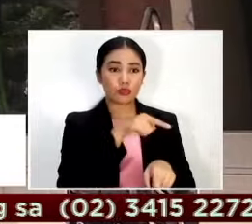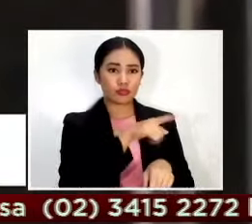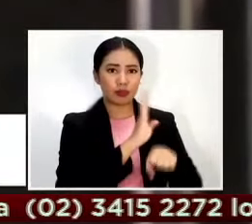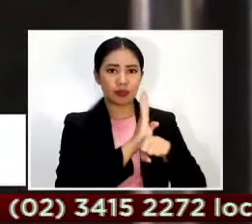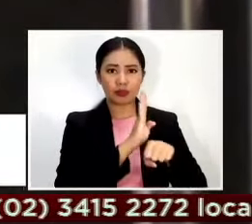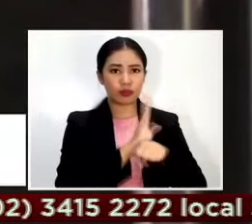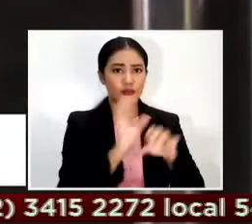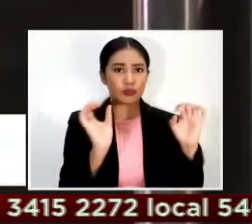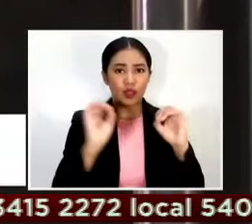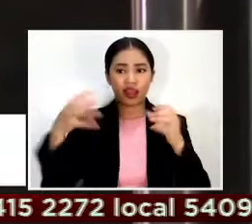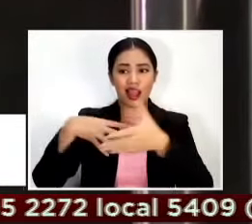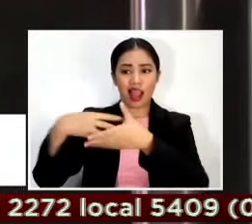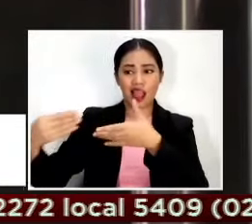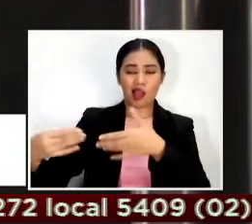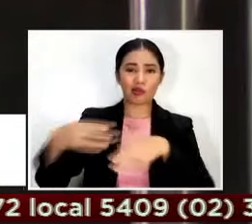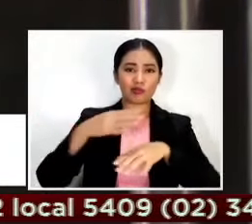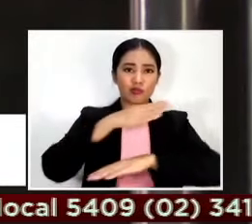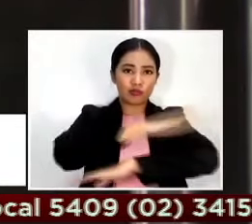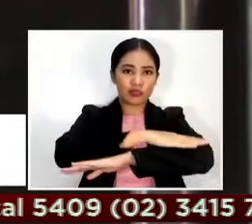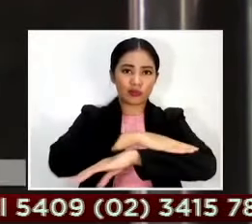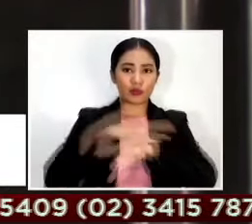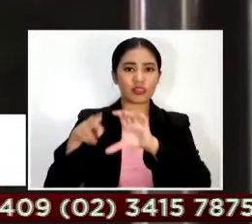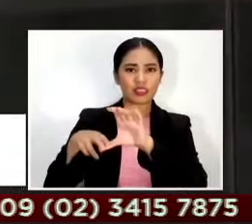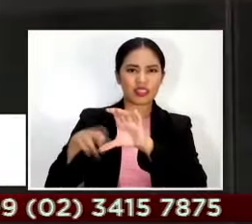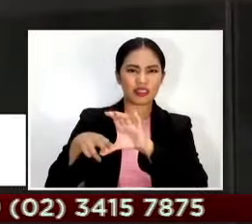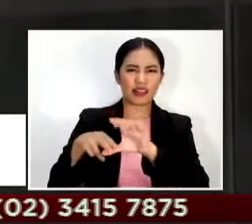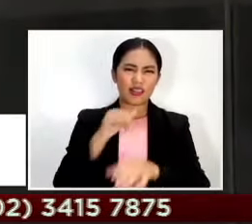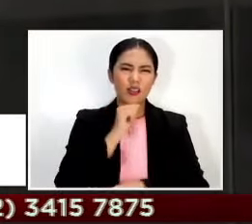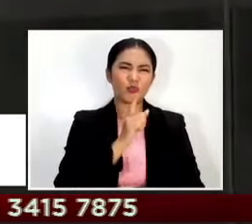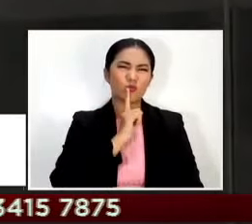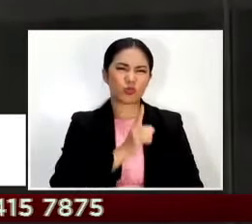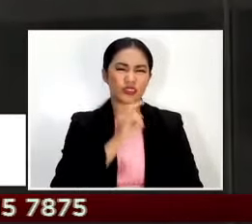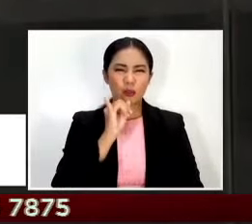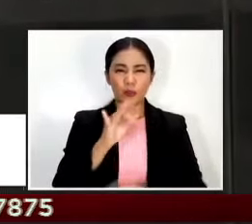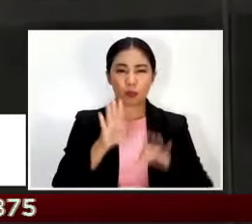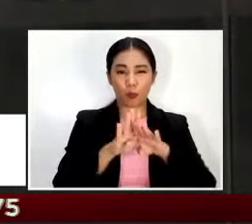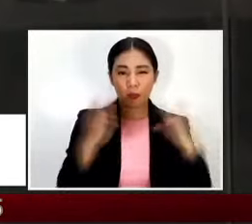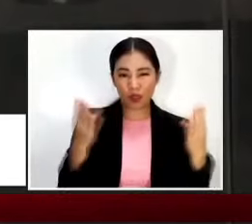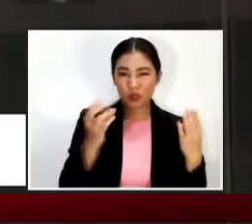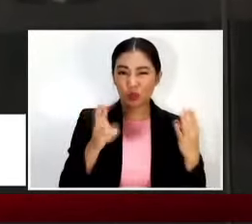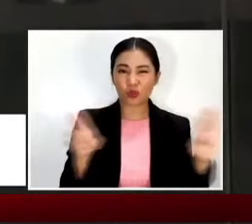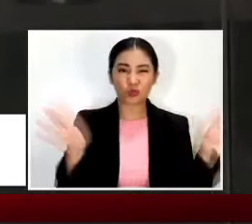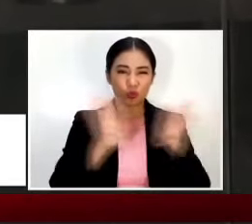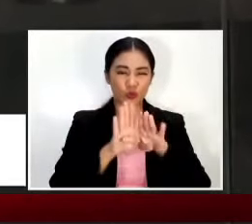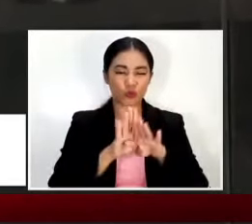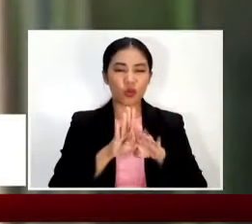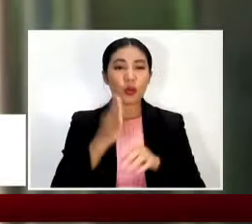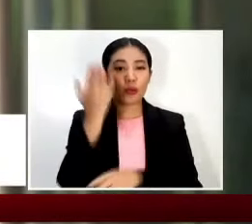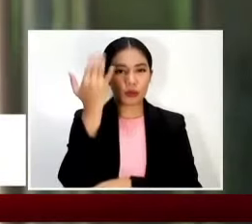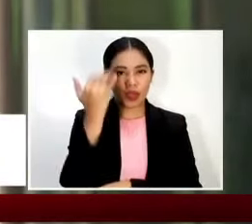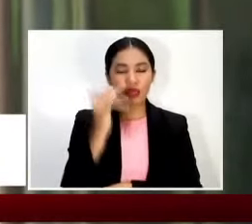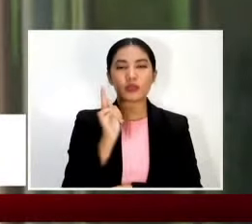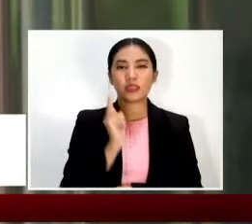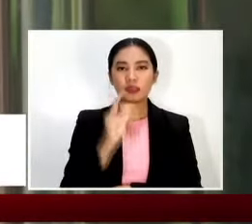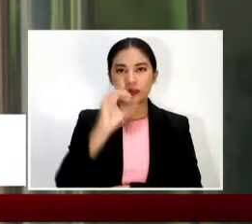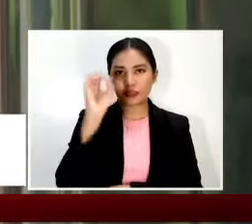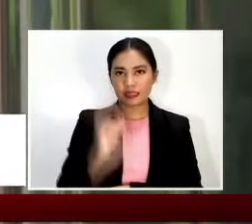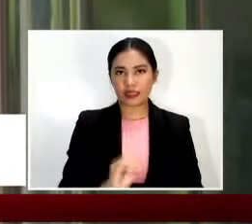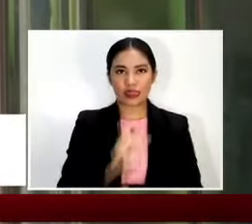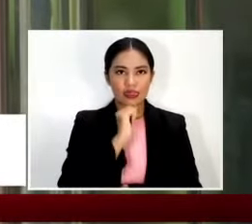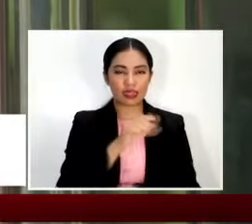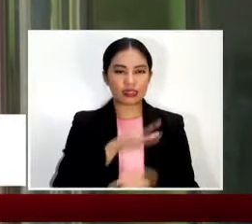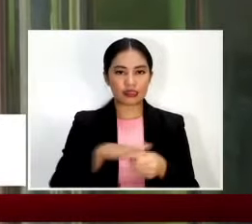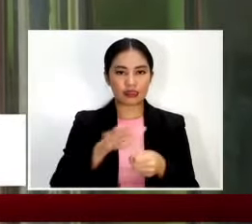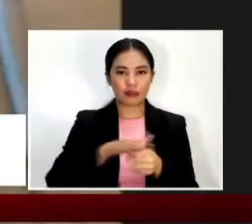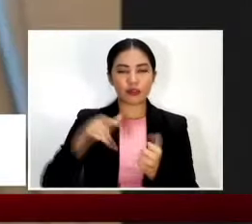area hindi pa rin sigurado kung magbubukas hindi ro kasi sasapat ang 20% capacity para mabayaran ang